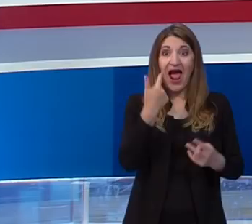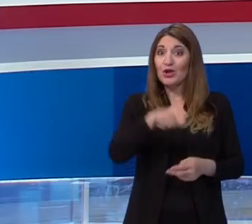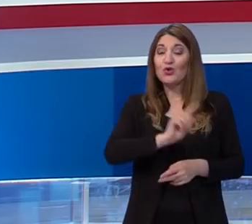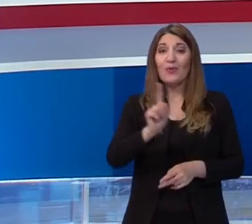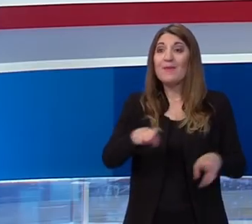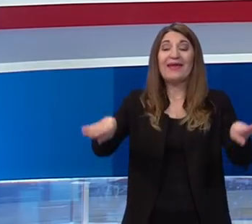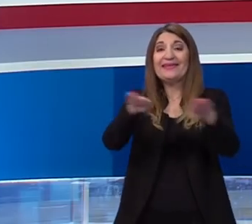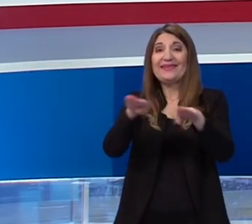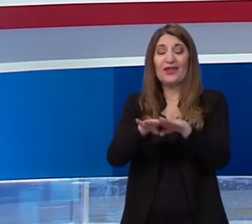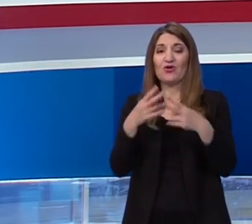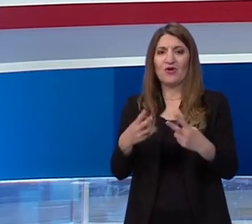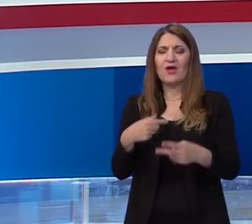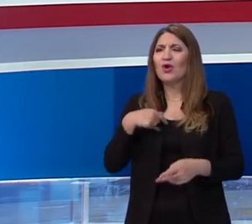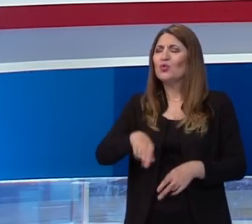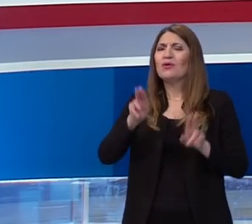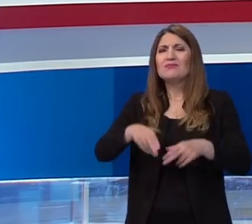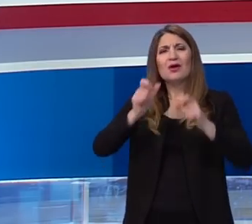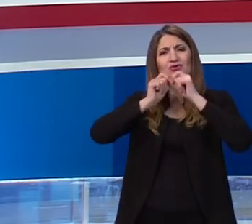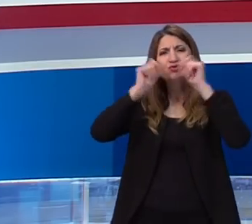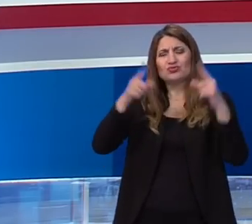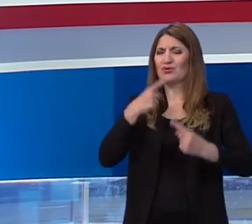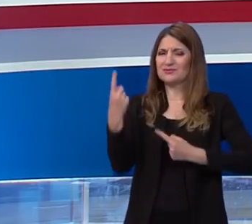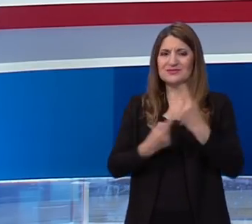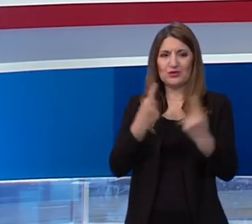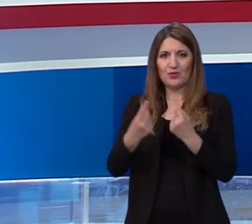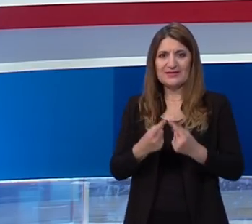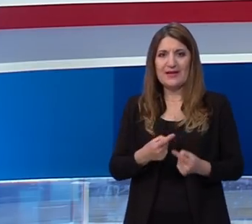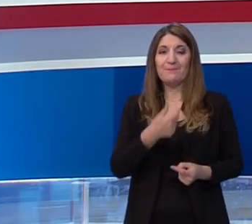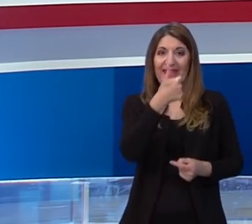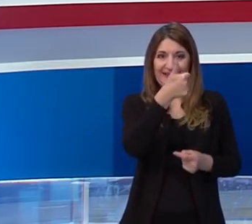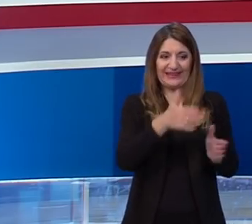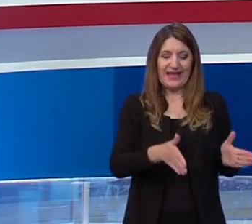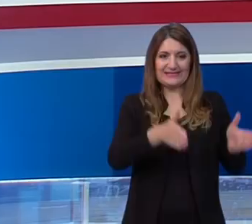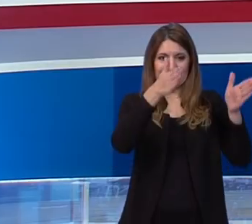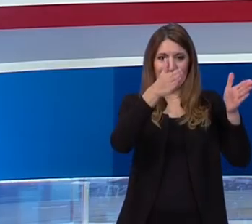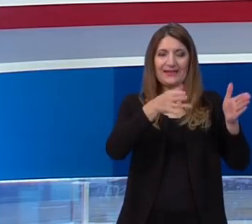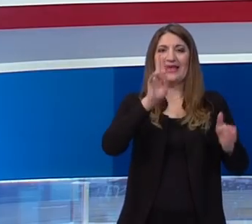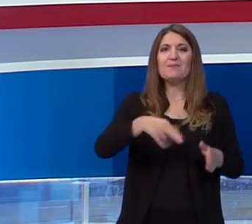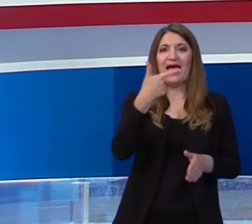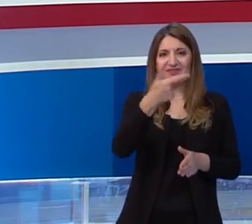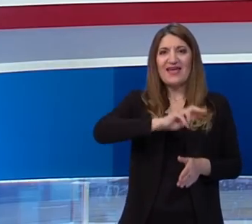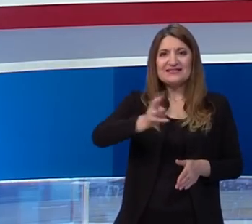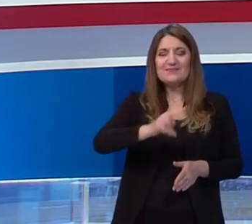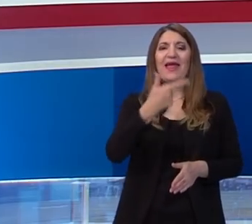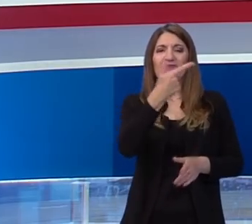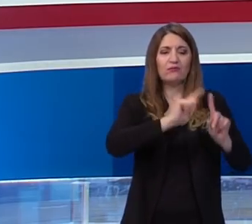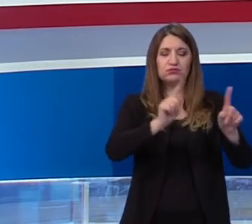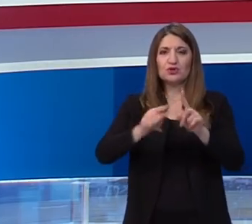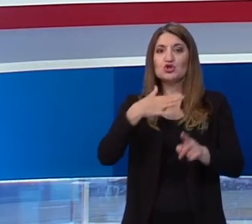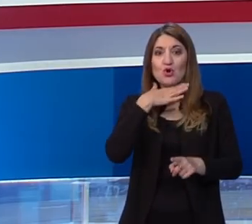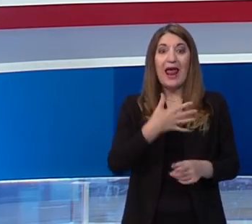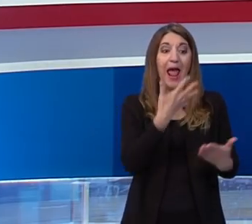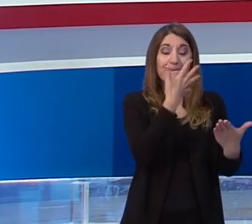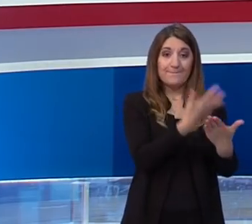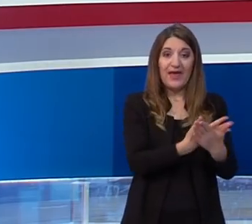jednako. Mi imamo absurdne situacije gdje u jednoj zgradi imate dvije smjene, dvije različite škole. Petica